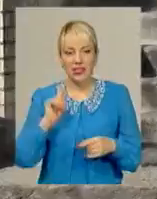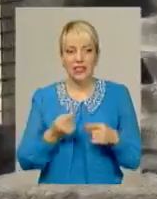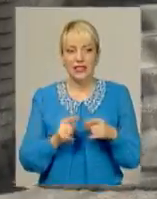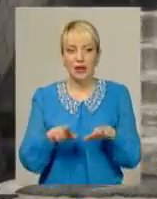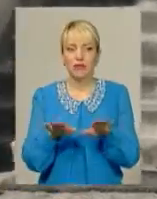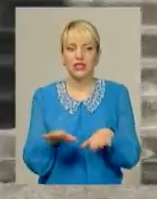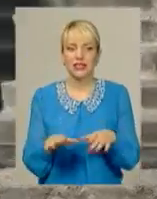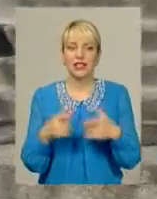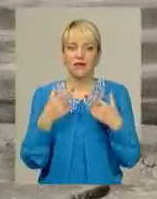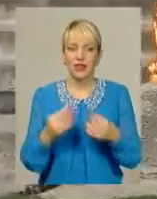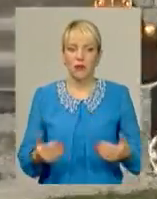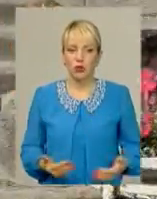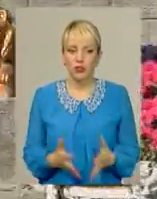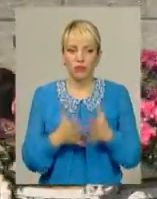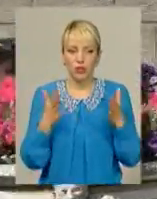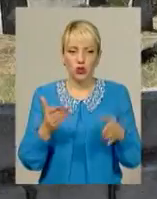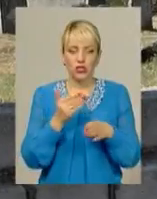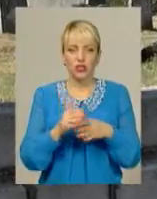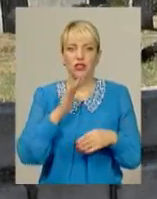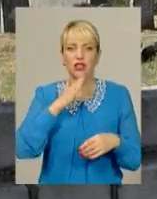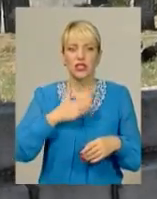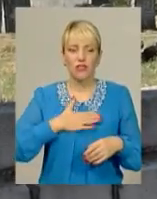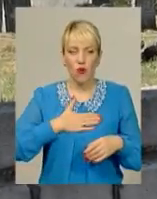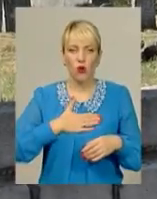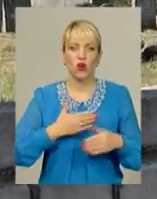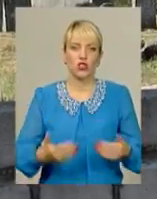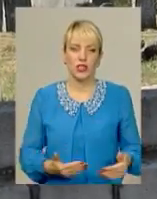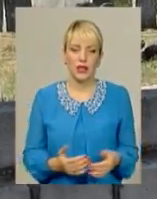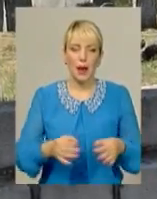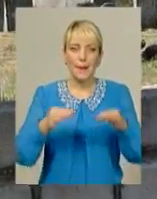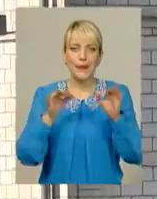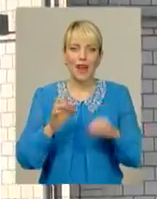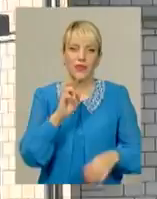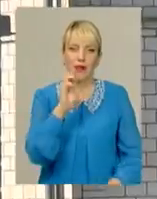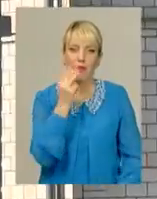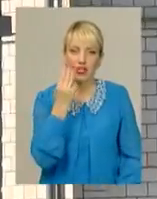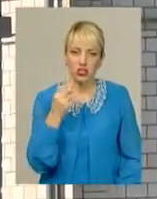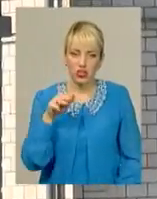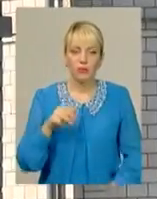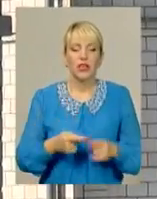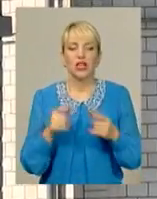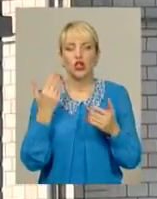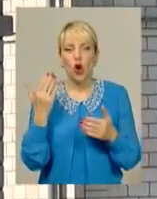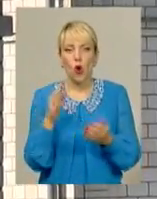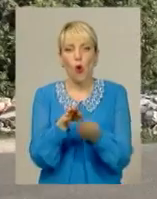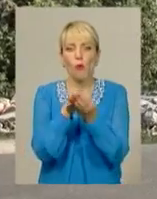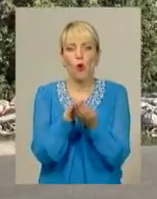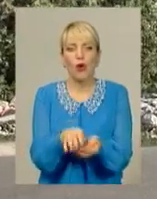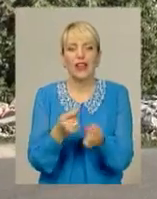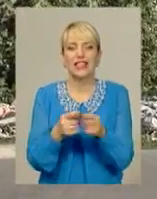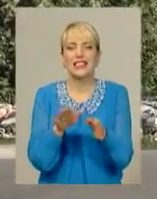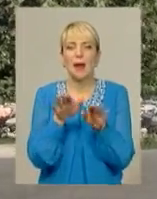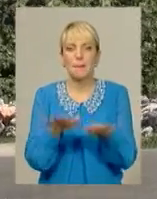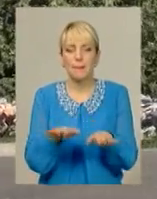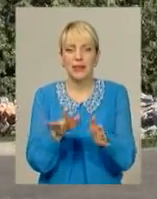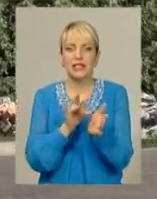містечко, де прожив більшу частину свого життя праведний бешт – основоположник хасидизму. Тож нині його могила – це місце паломництва